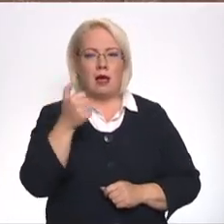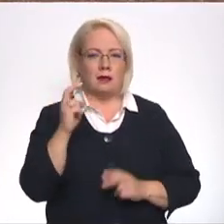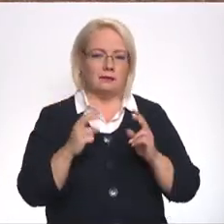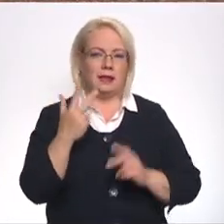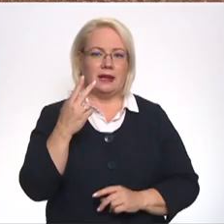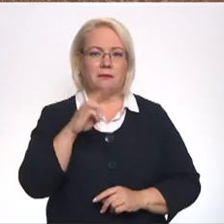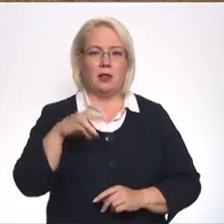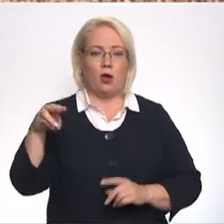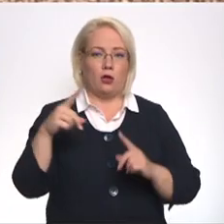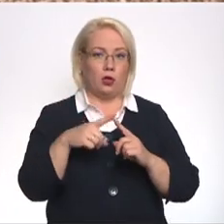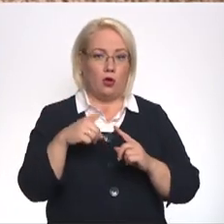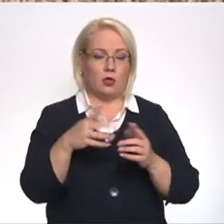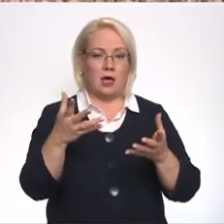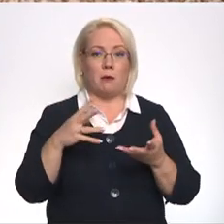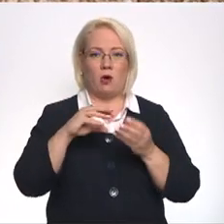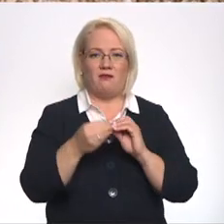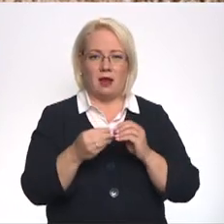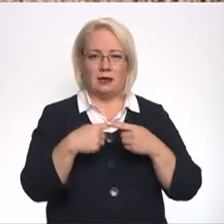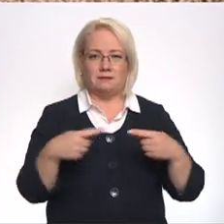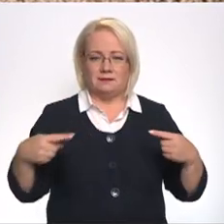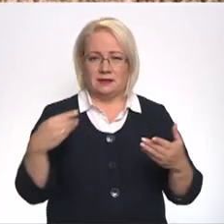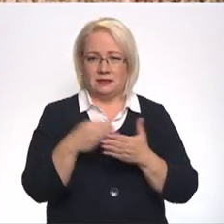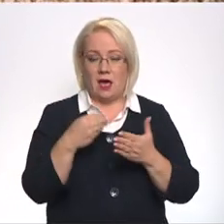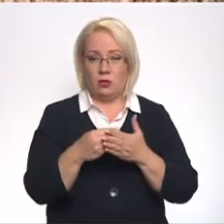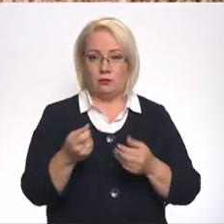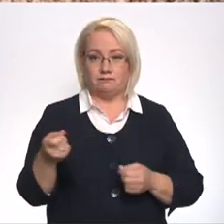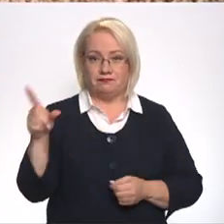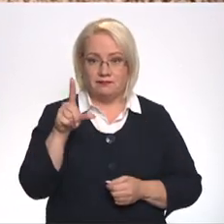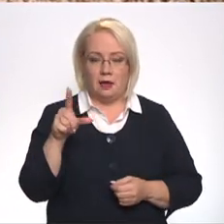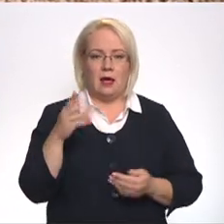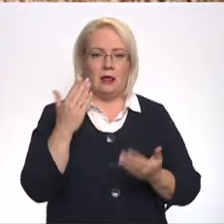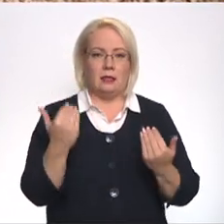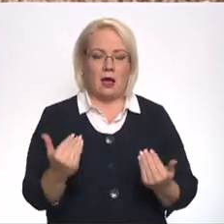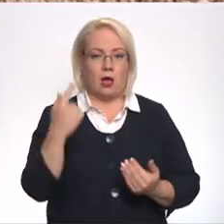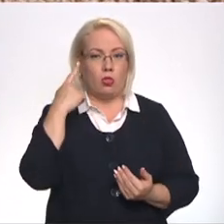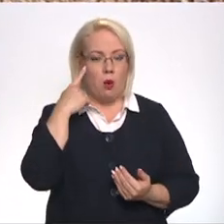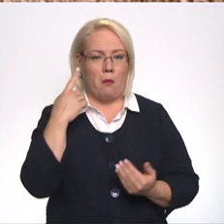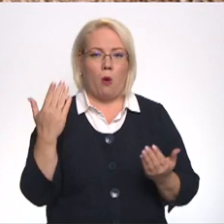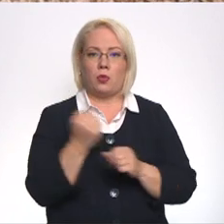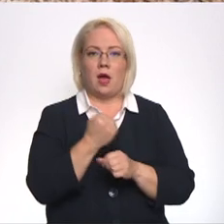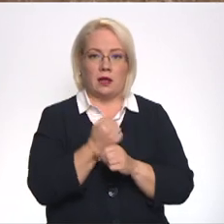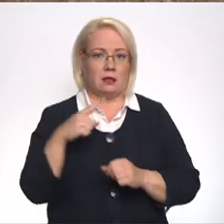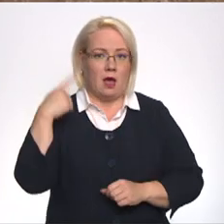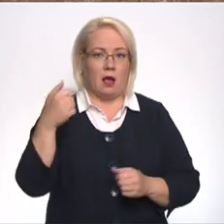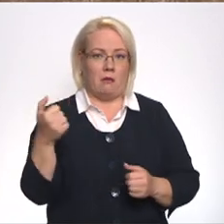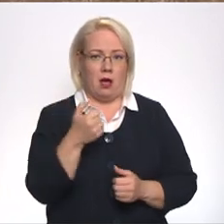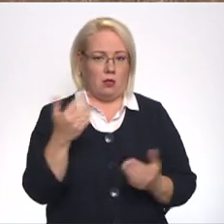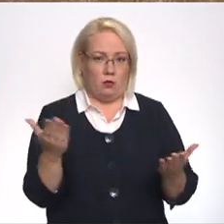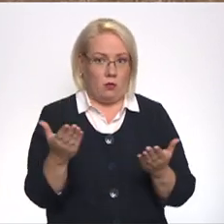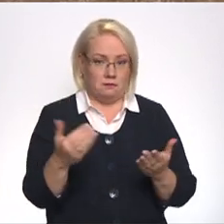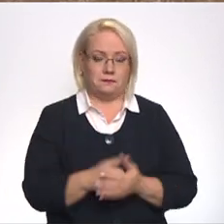miljoniem tonnu. Ņemot vairā izēvielu izmaksu sadārdzinājumu, jau tagad tiek domāts, ko darīt nākamgad. Mēs